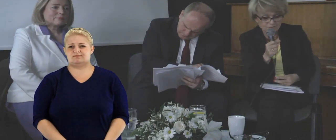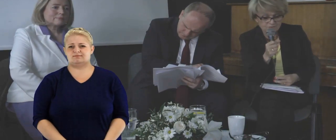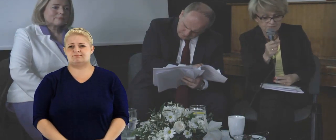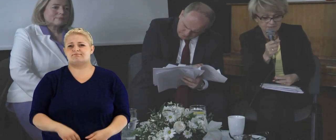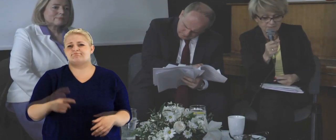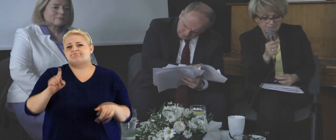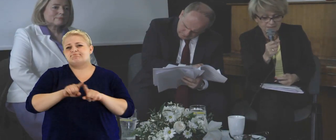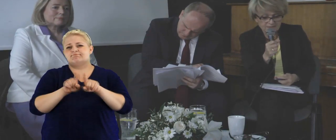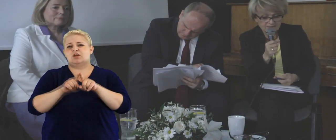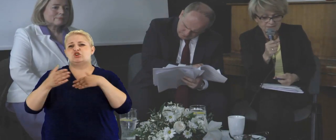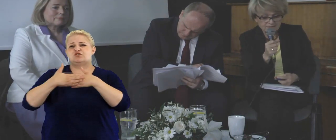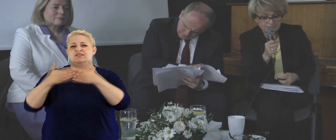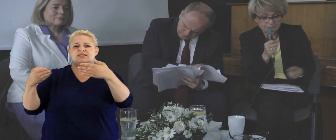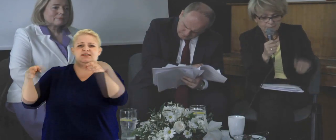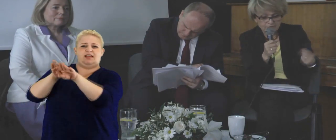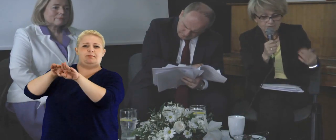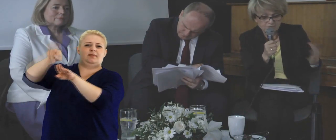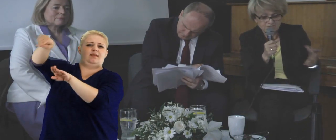o właśnie różnym takim